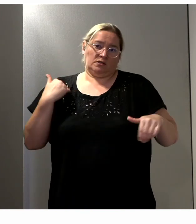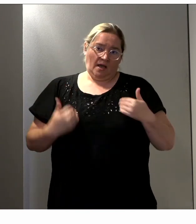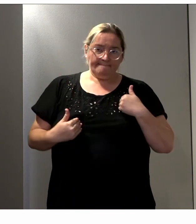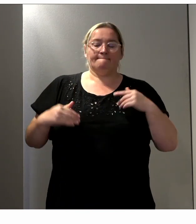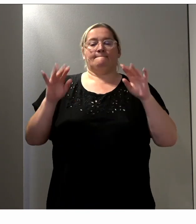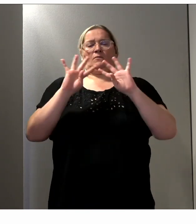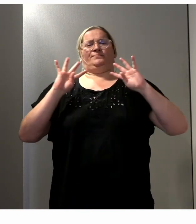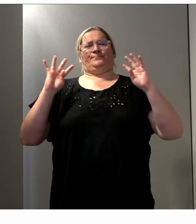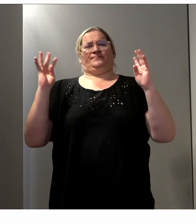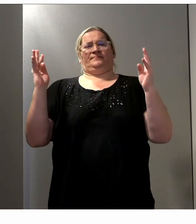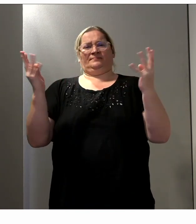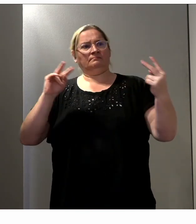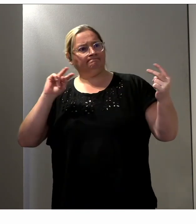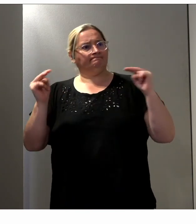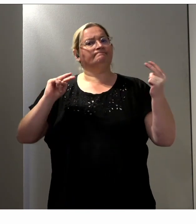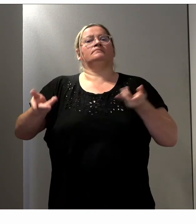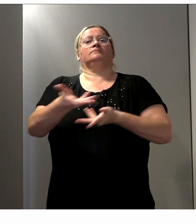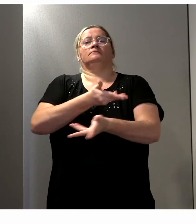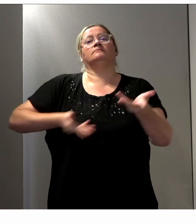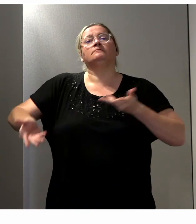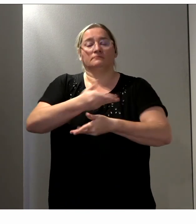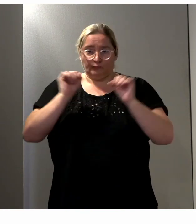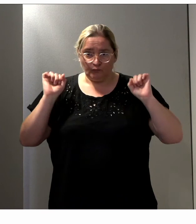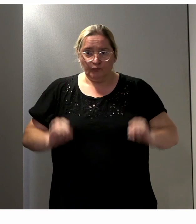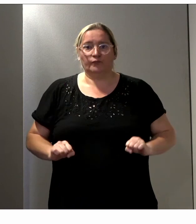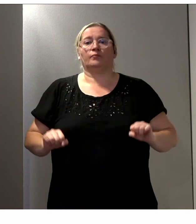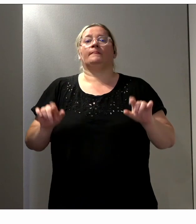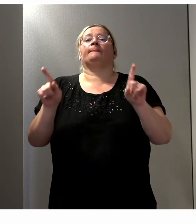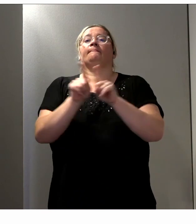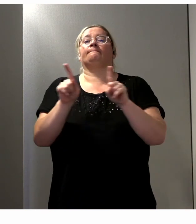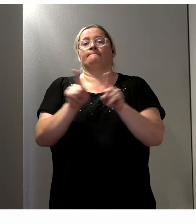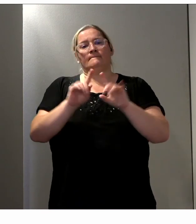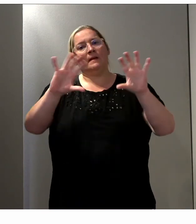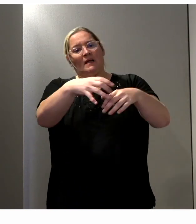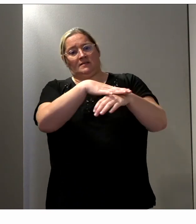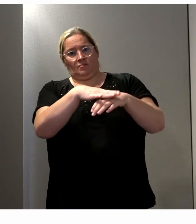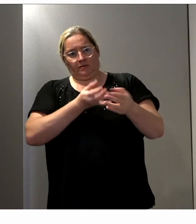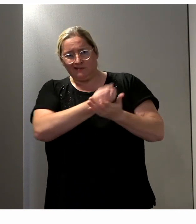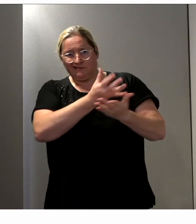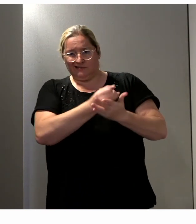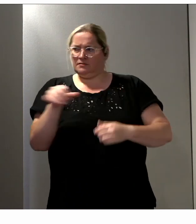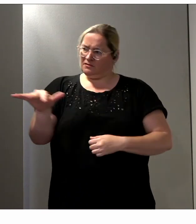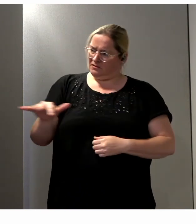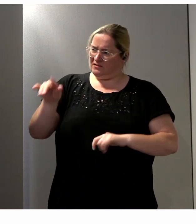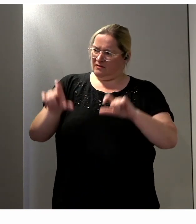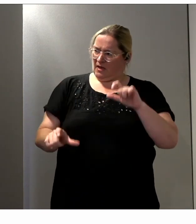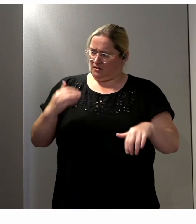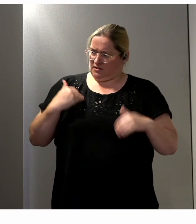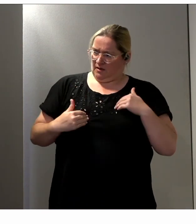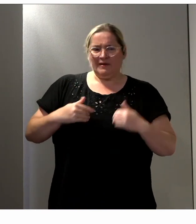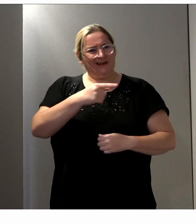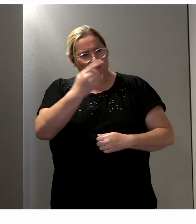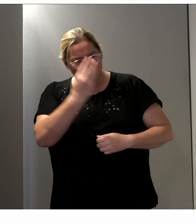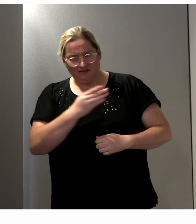'échanger, d'informer les partis politiques du besoin des personnes en matière d